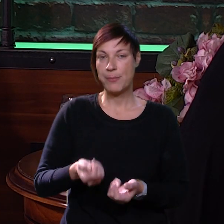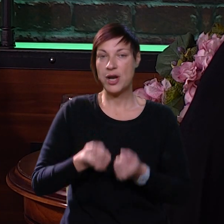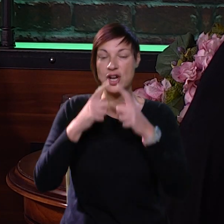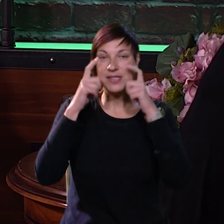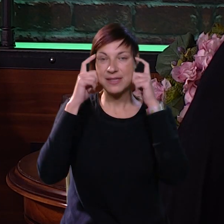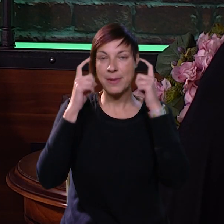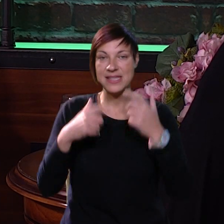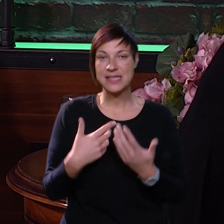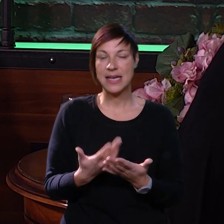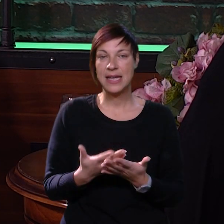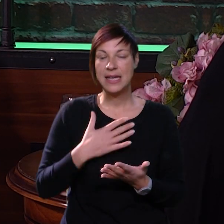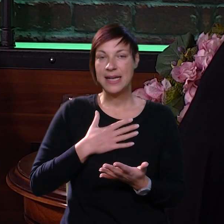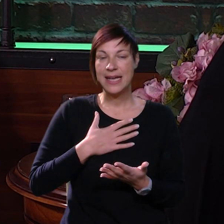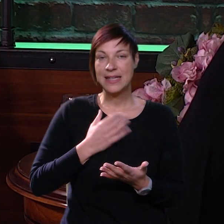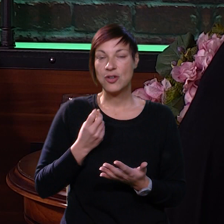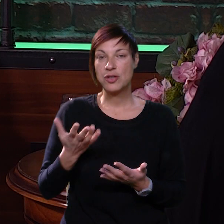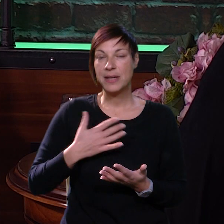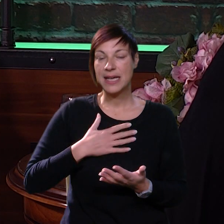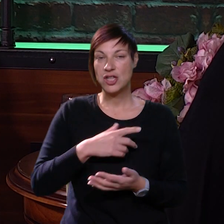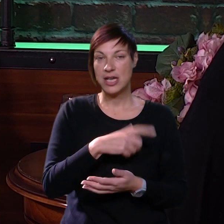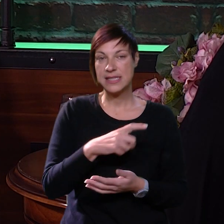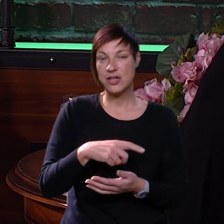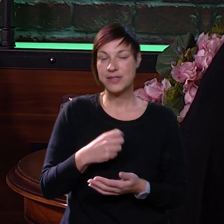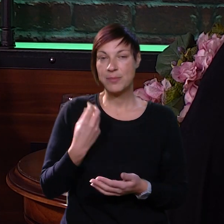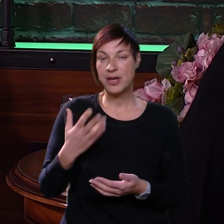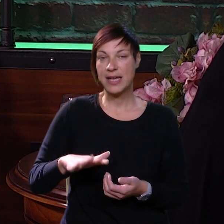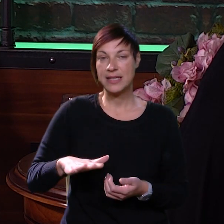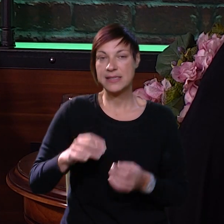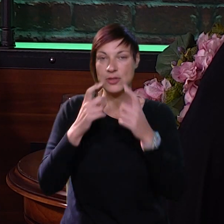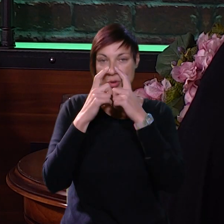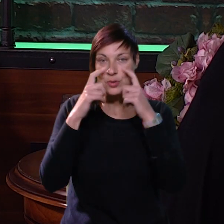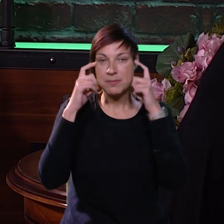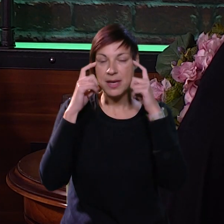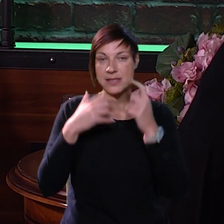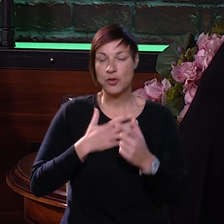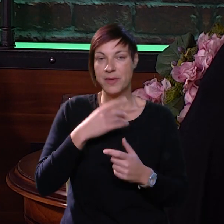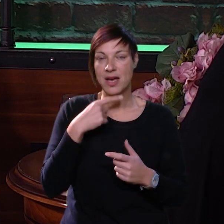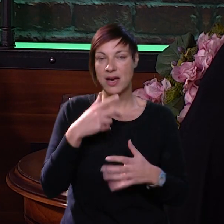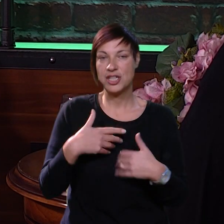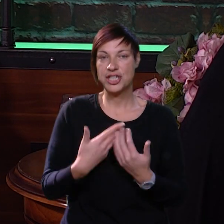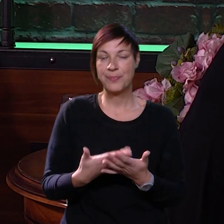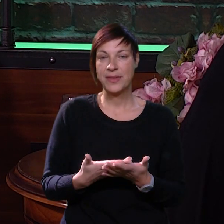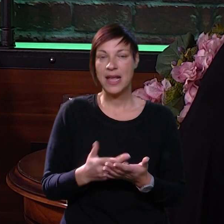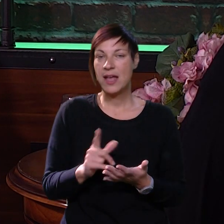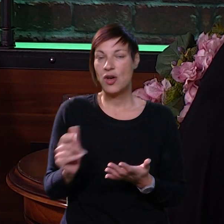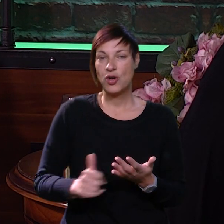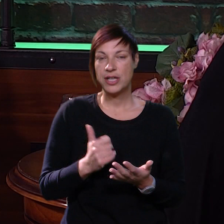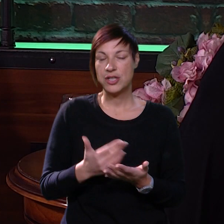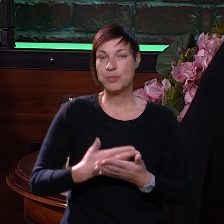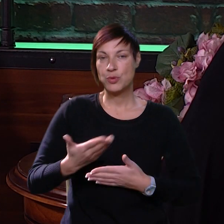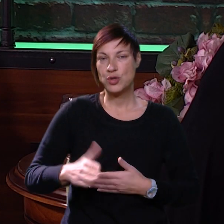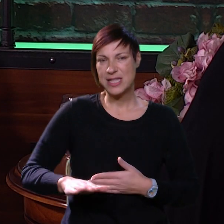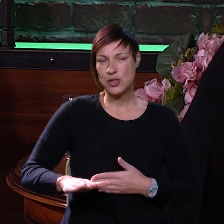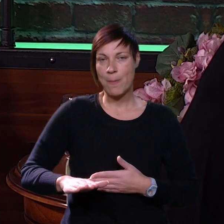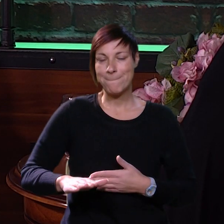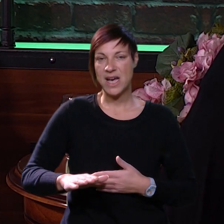mora nositi maska. Nekad kod mene je kada dolaze individualno, neka djeca dođu i s maskom, međutim ja kažem da oni još,